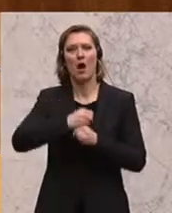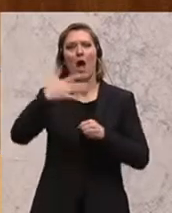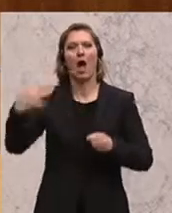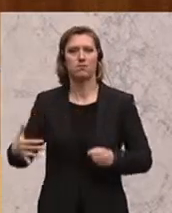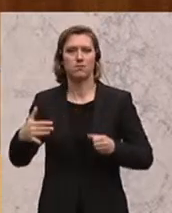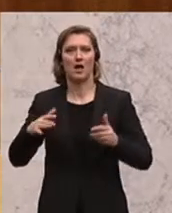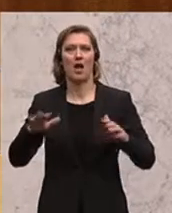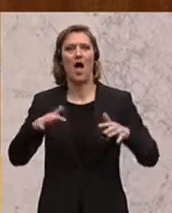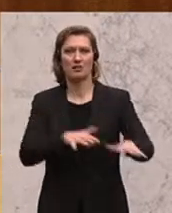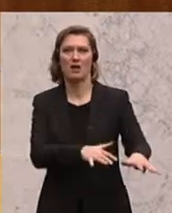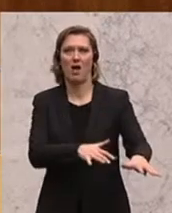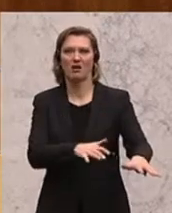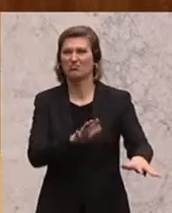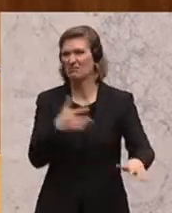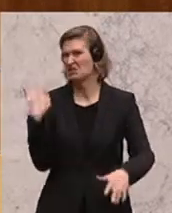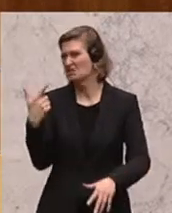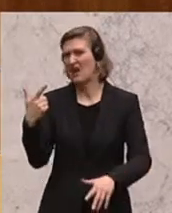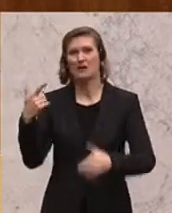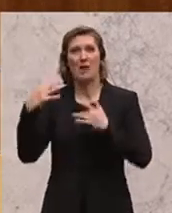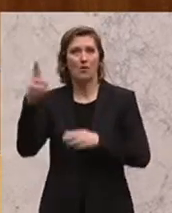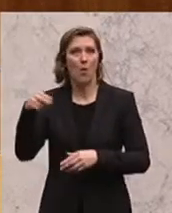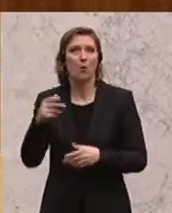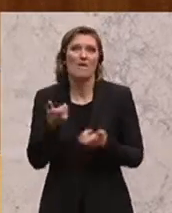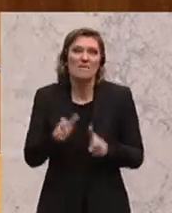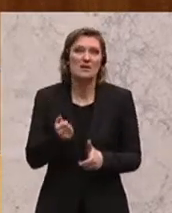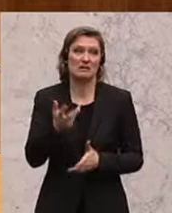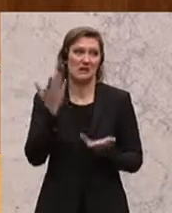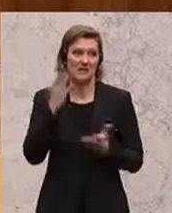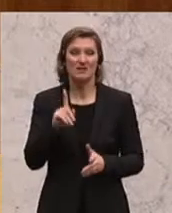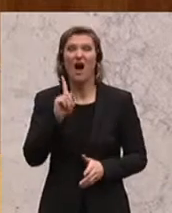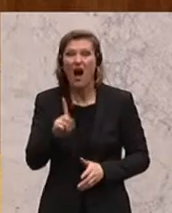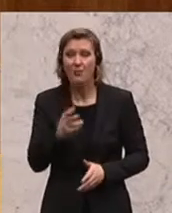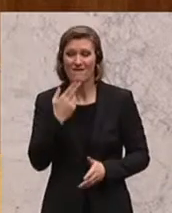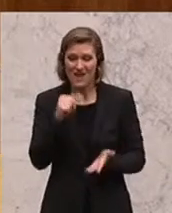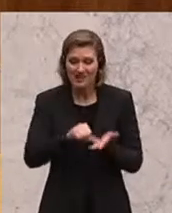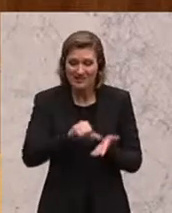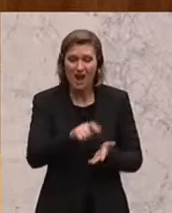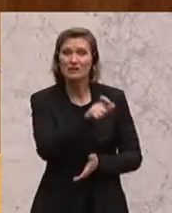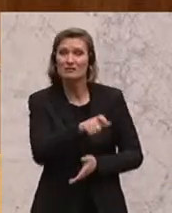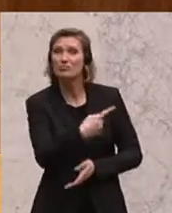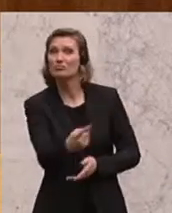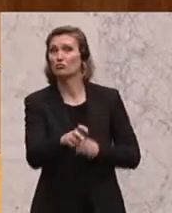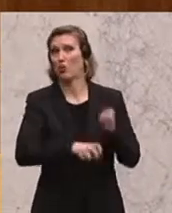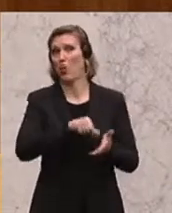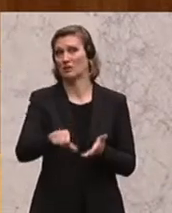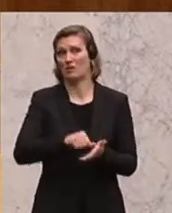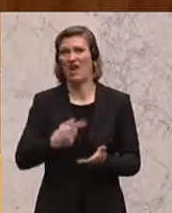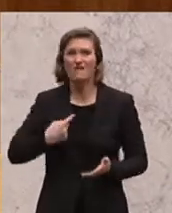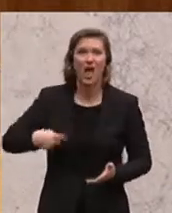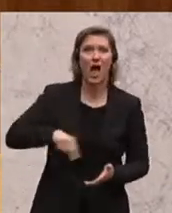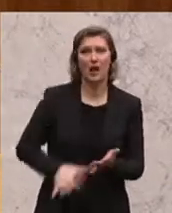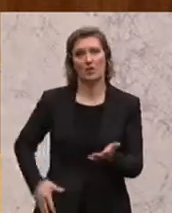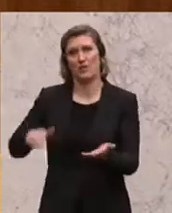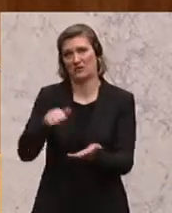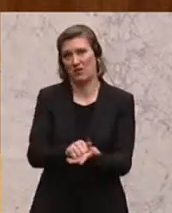kann es noch beziffern, 20 Milliarden Euro. Das ist ein Faktum, meine Damen und Herren, die Zeche zahlt, der Steuerzahler, die Zeche zahlen wir alle.